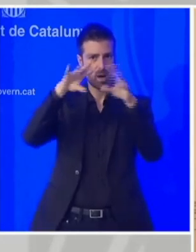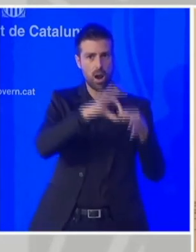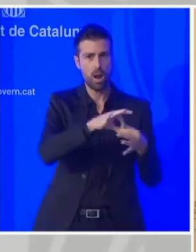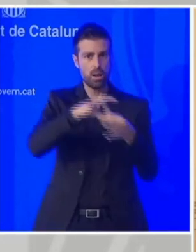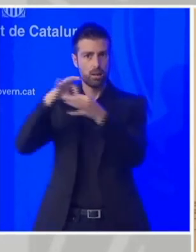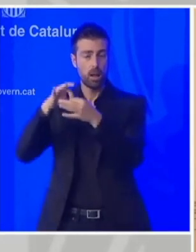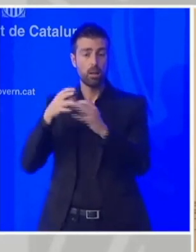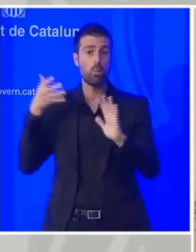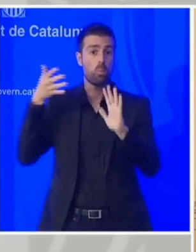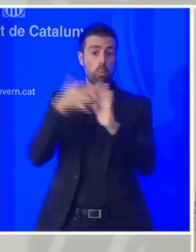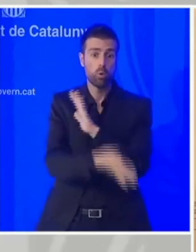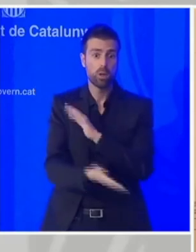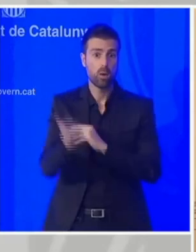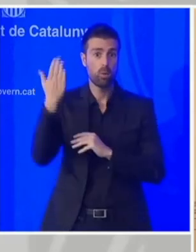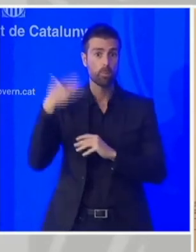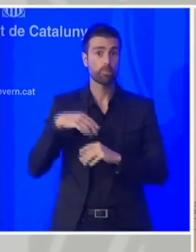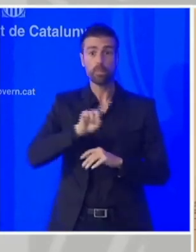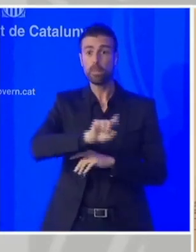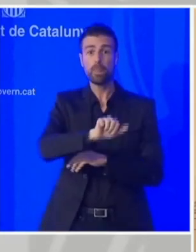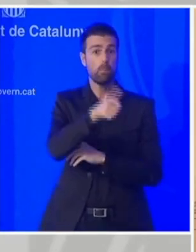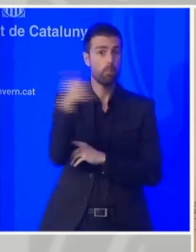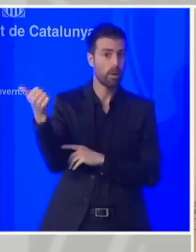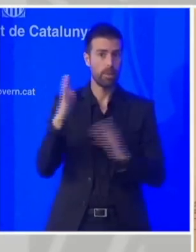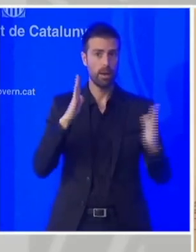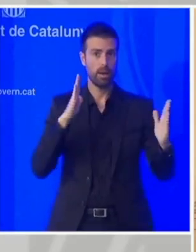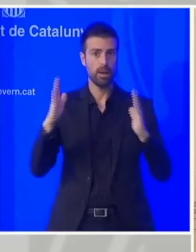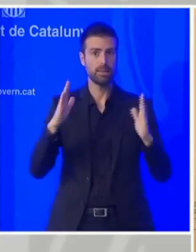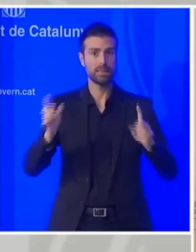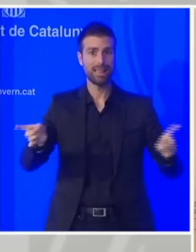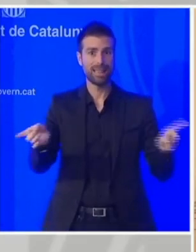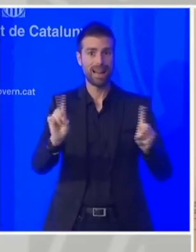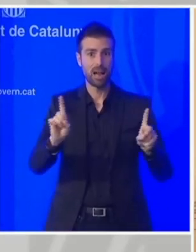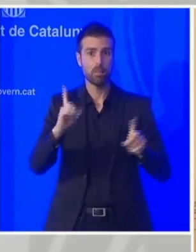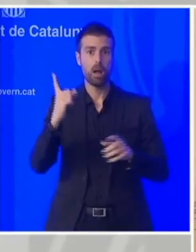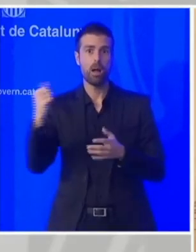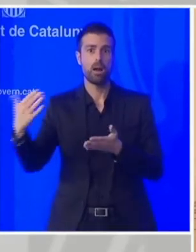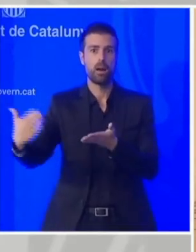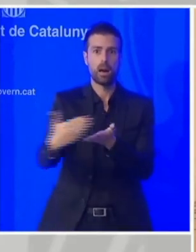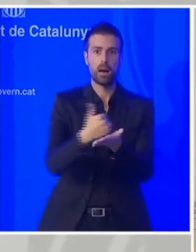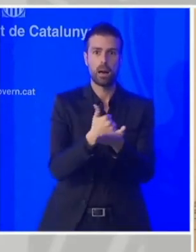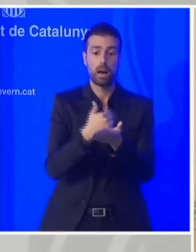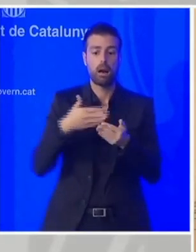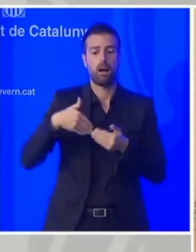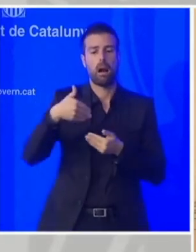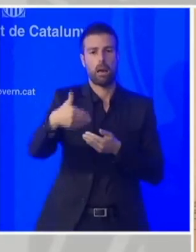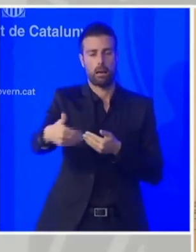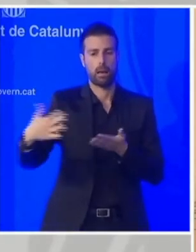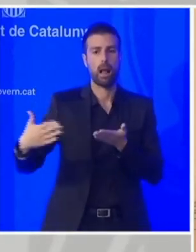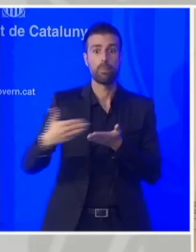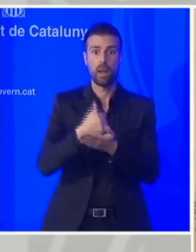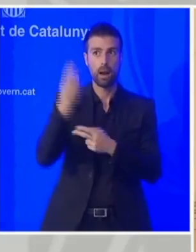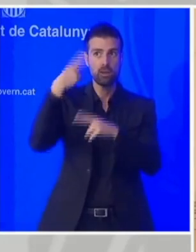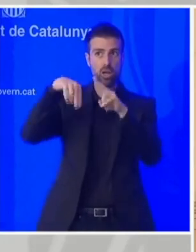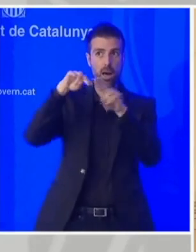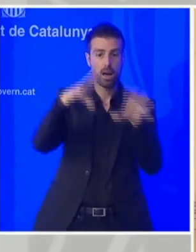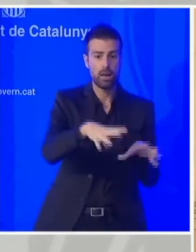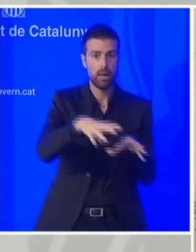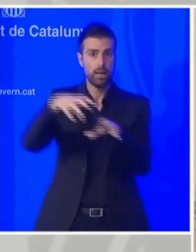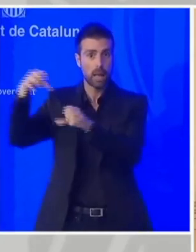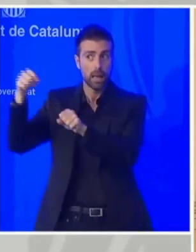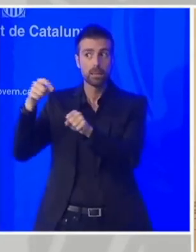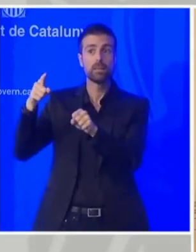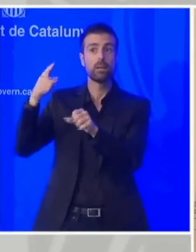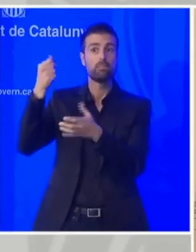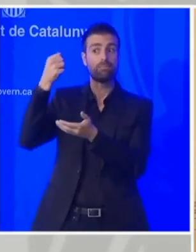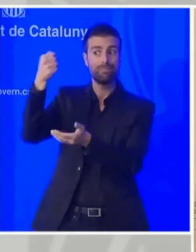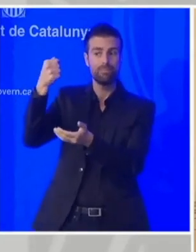degut a que durant el primer estat d'alarma ho va recaptar, bueno, ho recaptarà la pròpia Generalitat i que puguen revertir